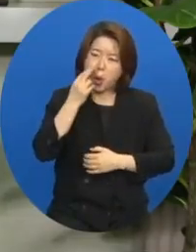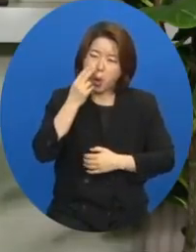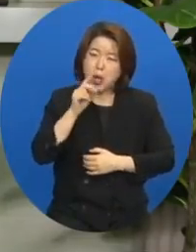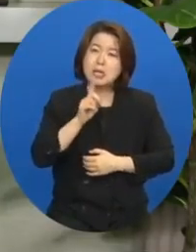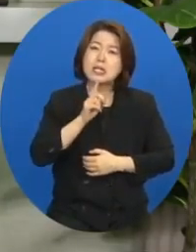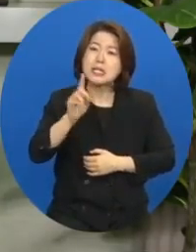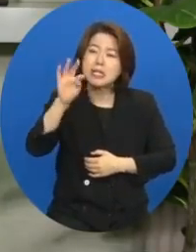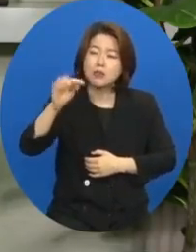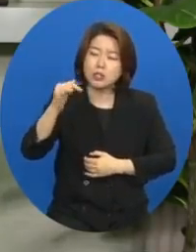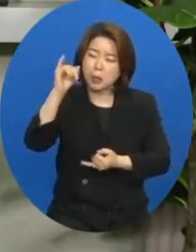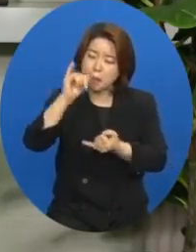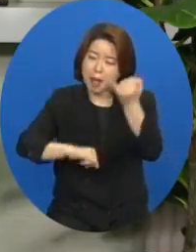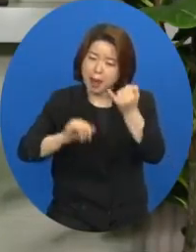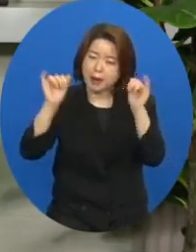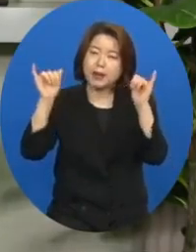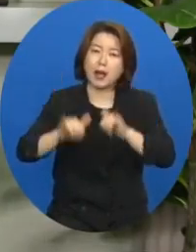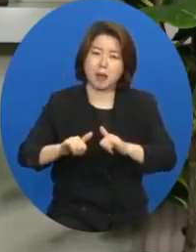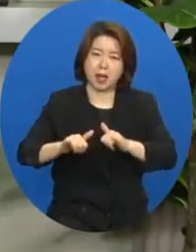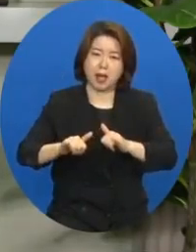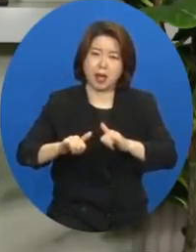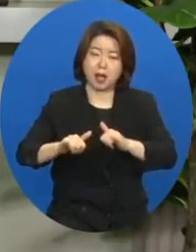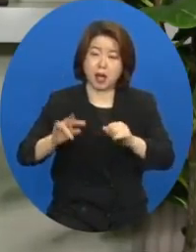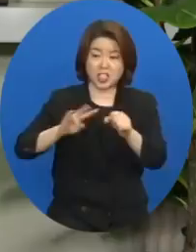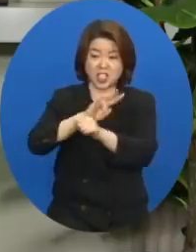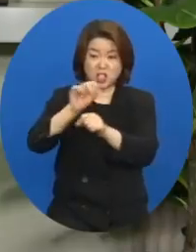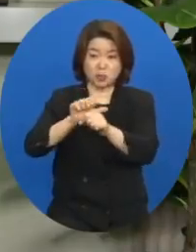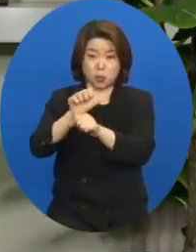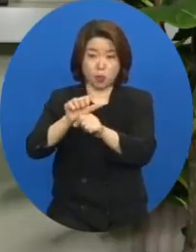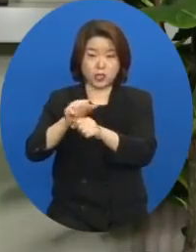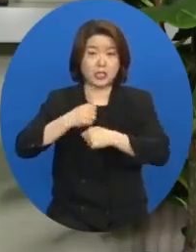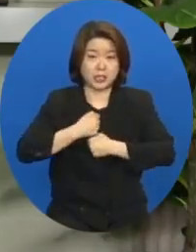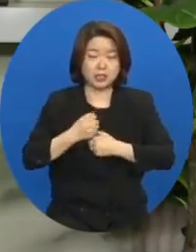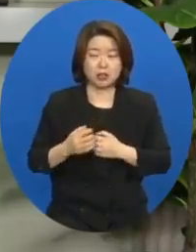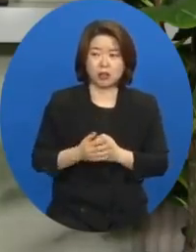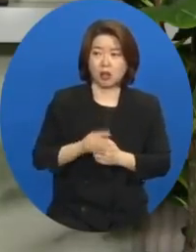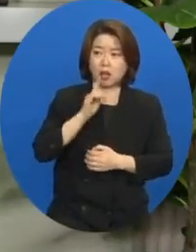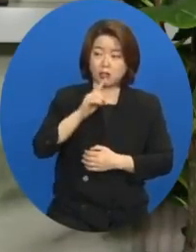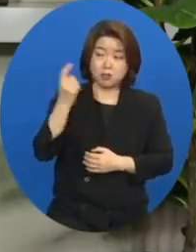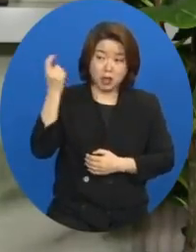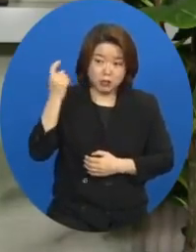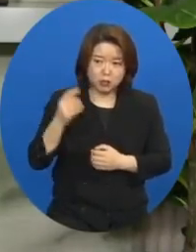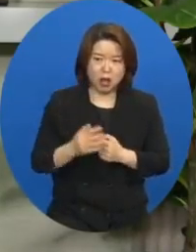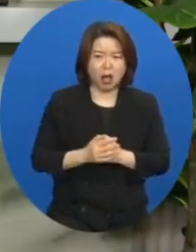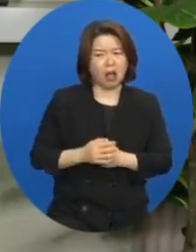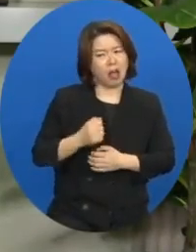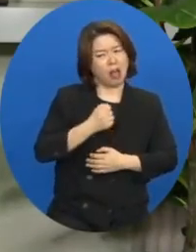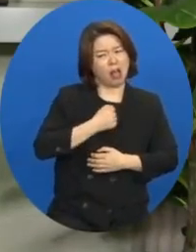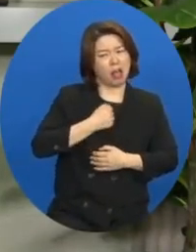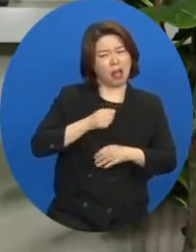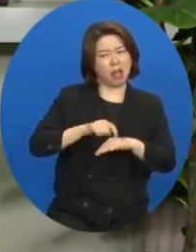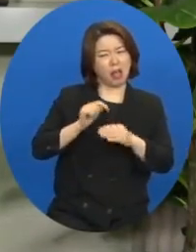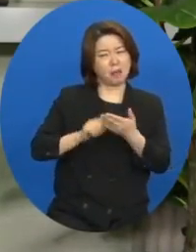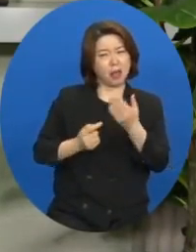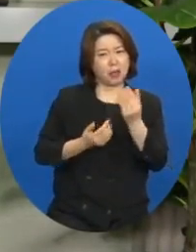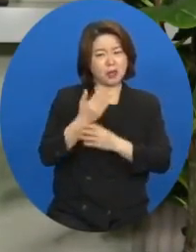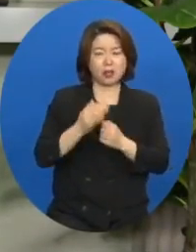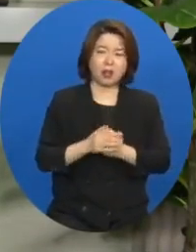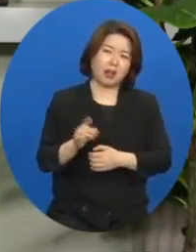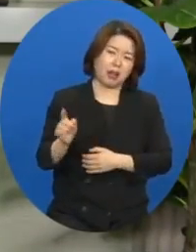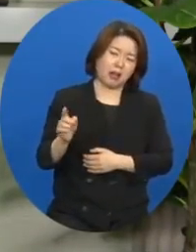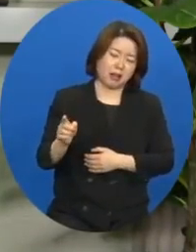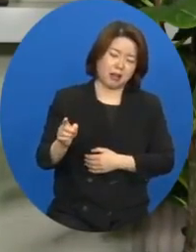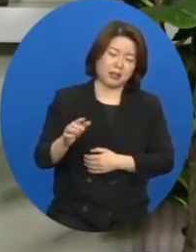어길까 봐 그 말을 듣고 그 목사님이 참 답답한 마음이 들더랍니다. 당신들 참